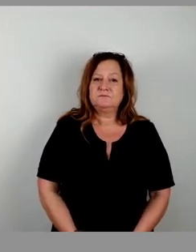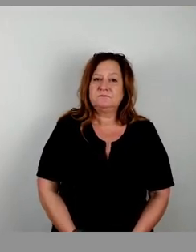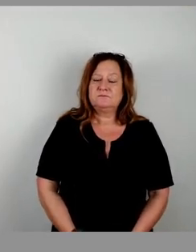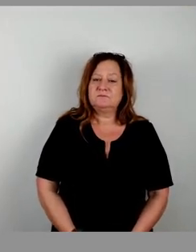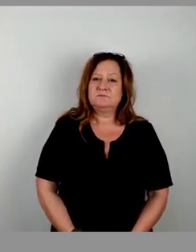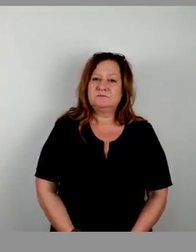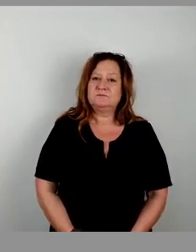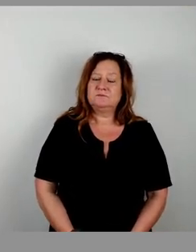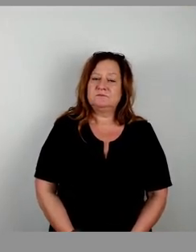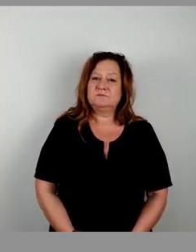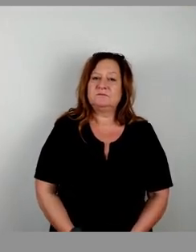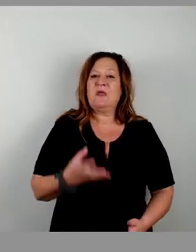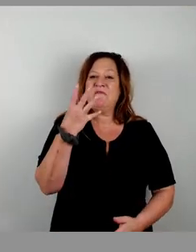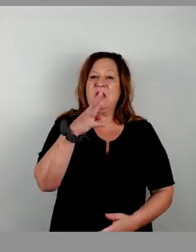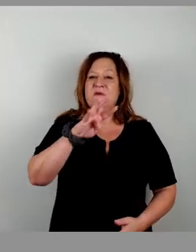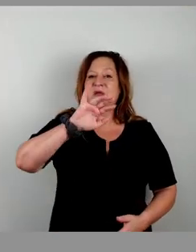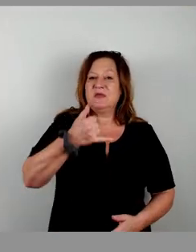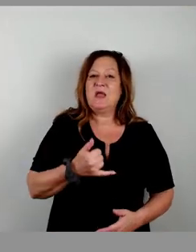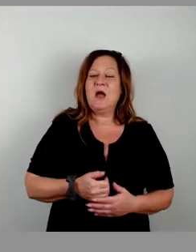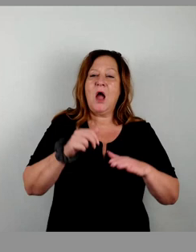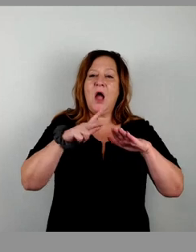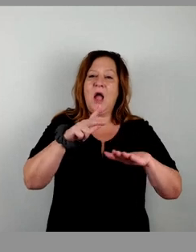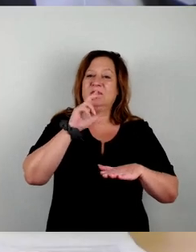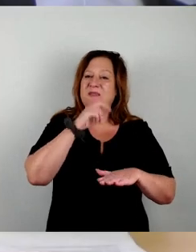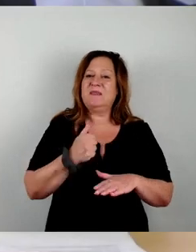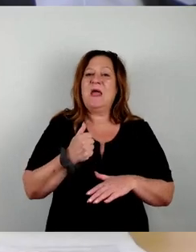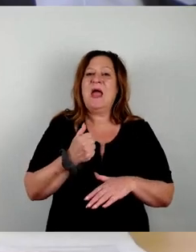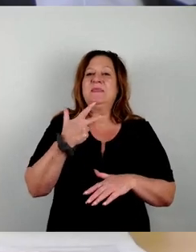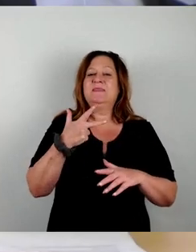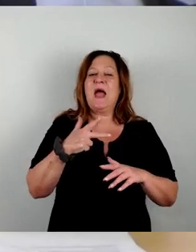44 Ja, 18 Nein. Eine Enthaltung damit zu beschlossen.